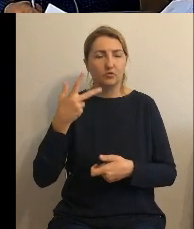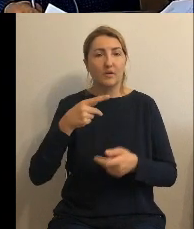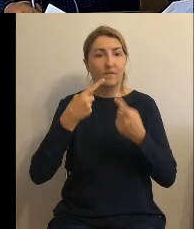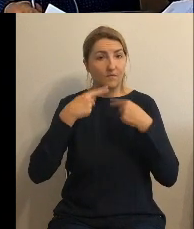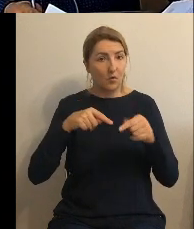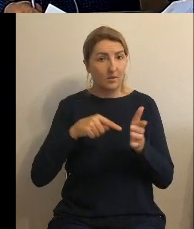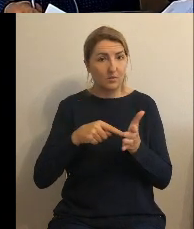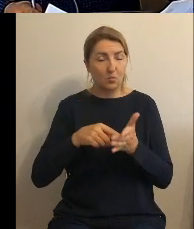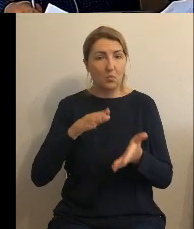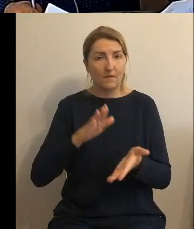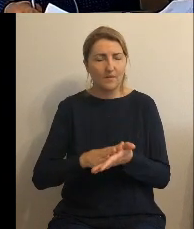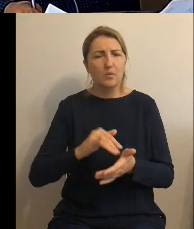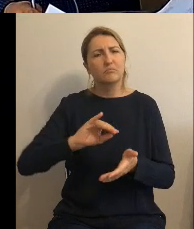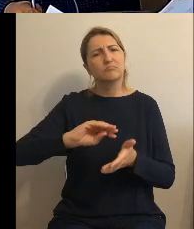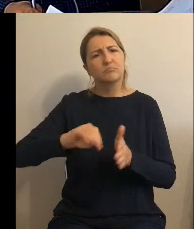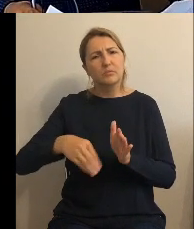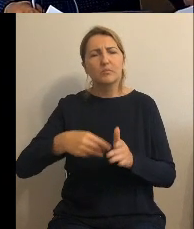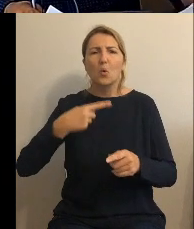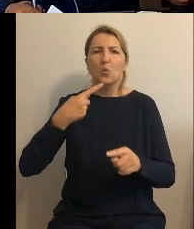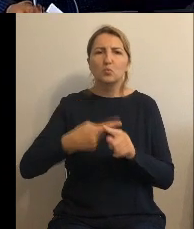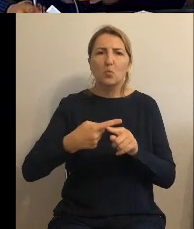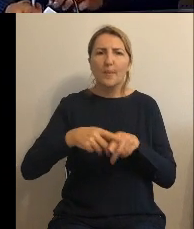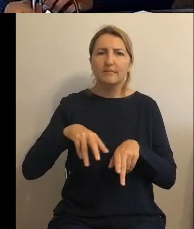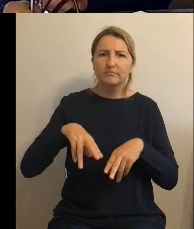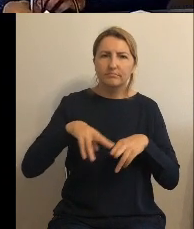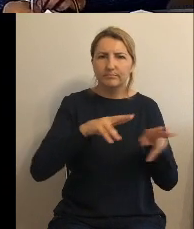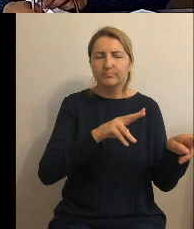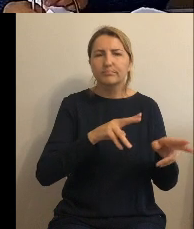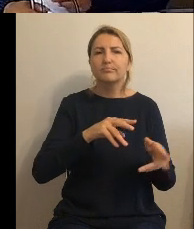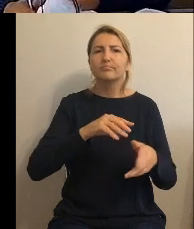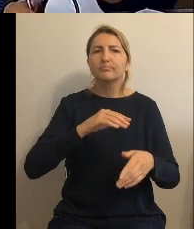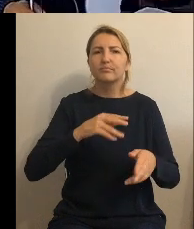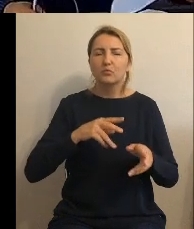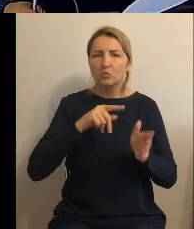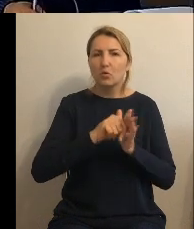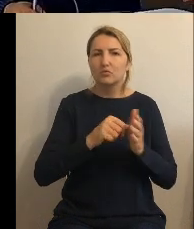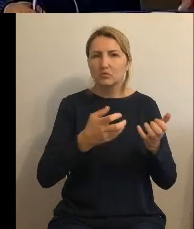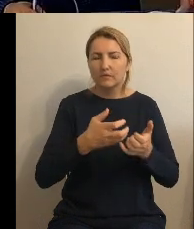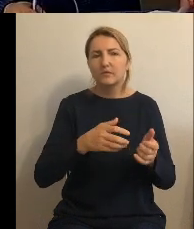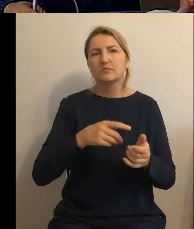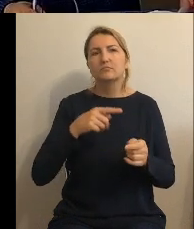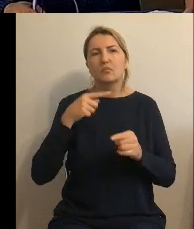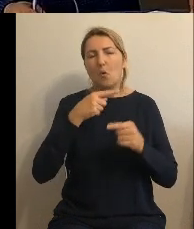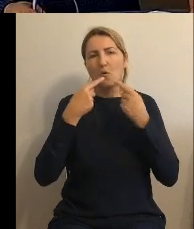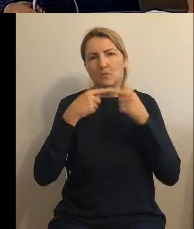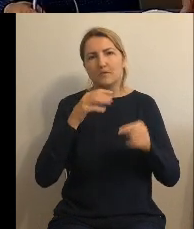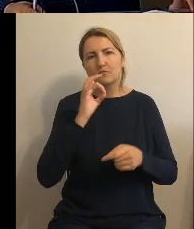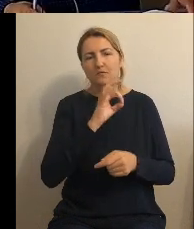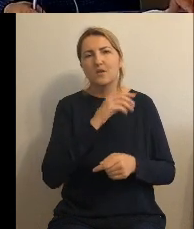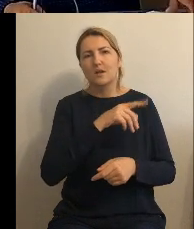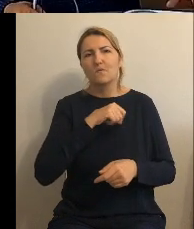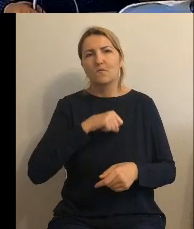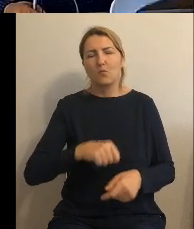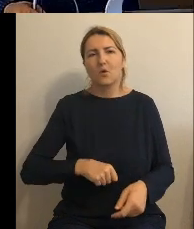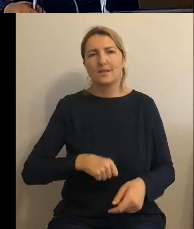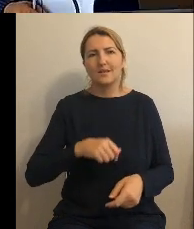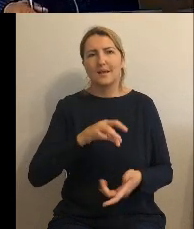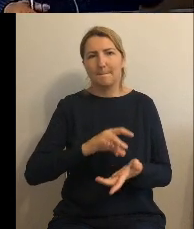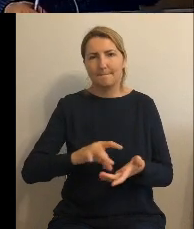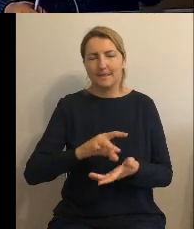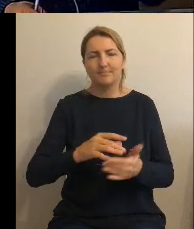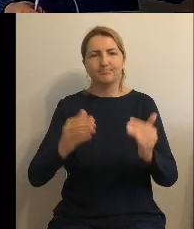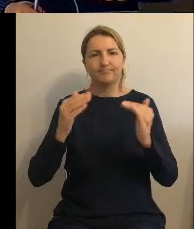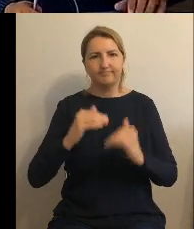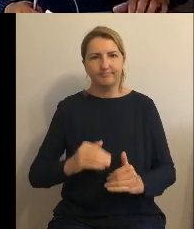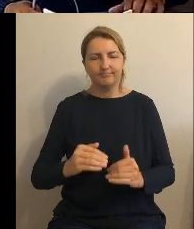członkowskiej przystąpienia do stowarzyszenia powierza się wójtowi gminy Gruta. Paragraf czwarty. Uchwała wchodzi w życie